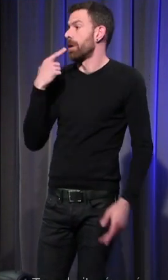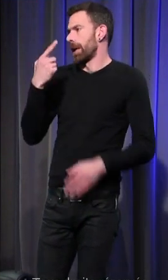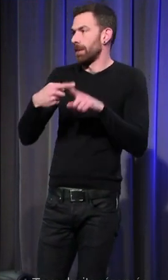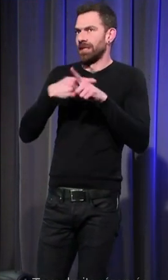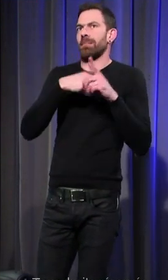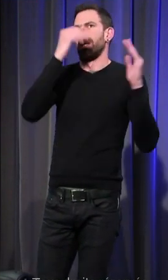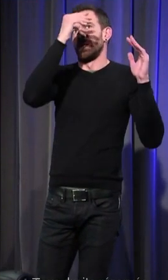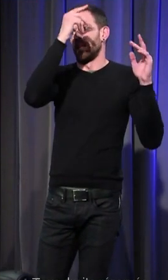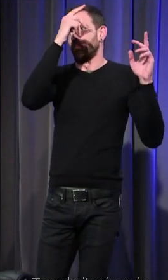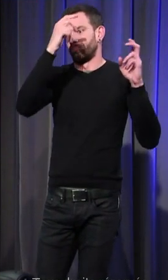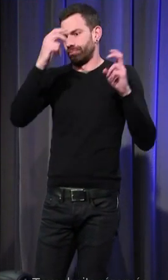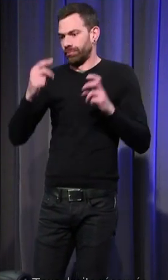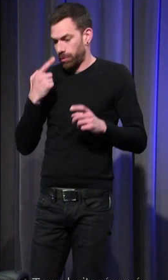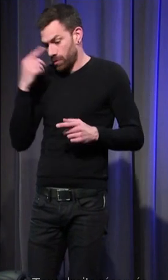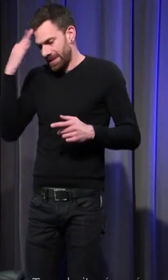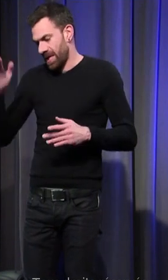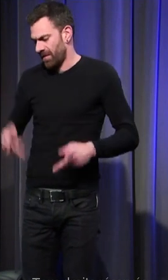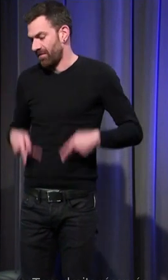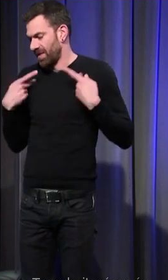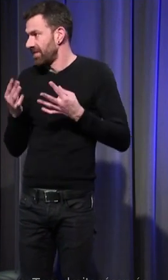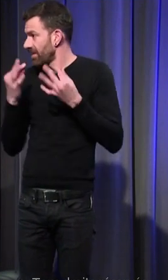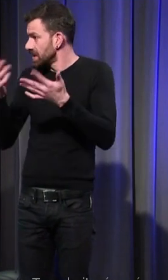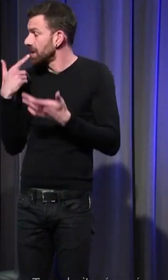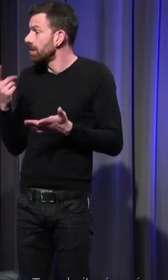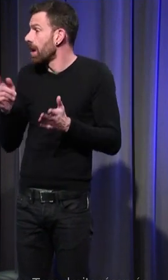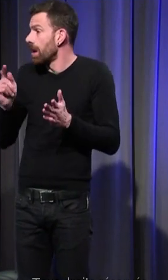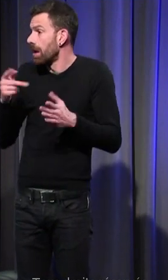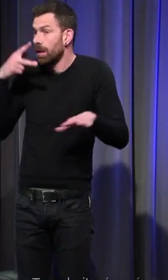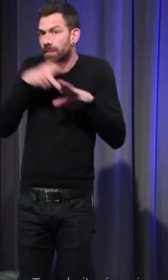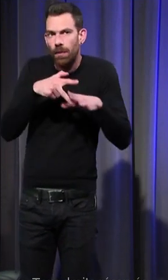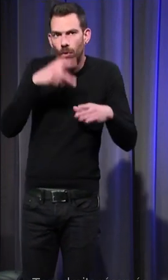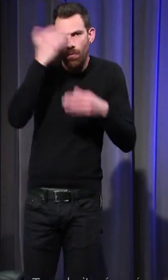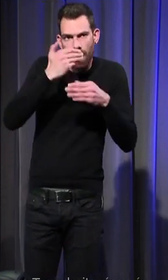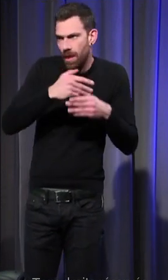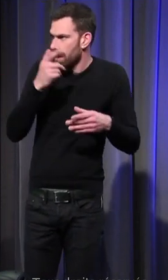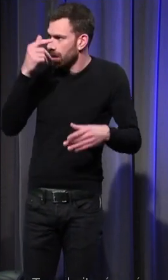'on prend en compte la fragilité de la vie mais au Moyen-Âge on baptise les adultes